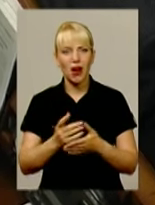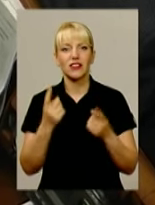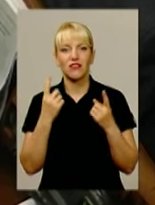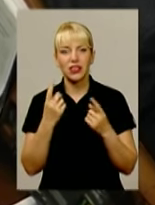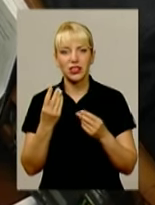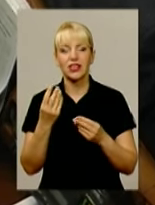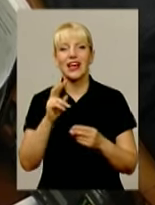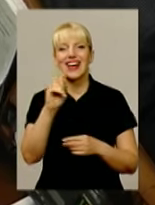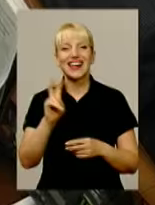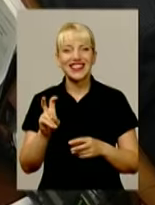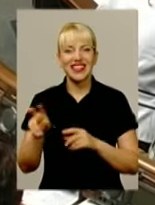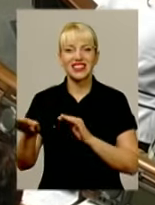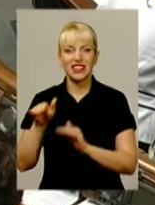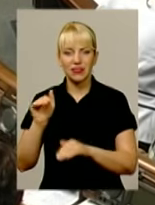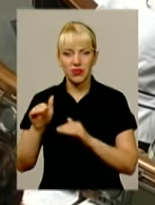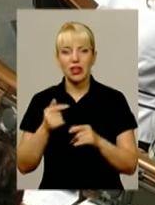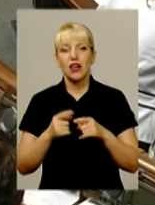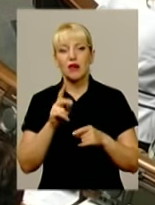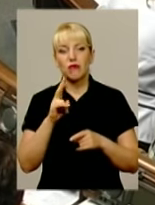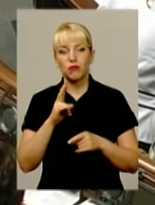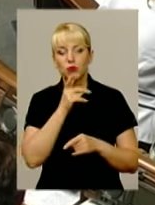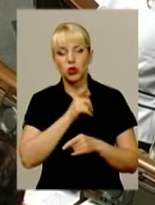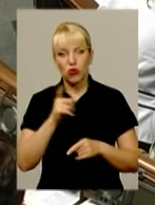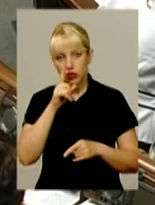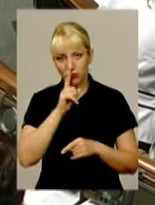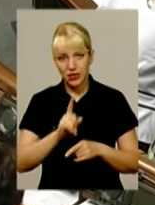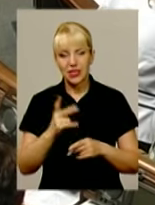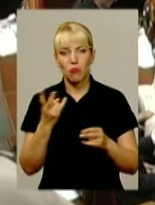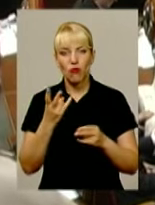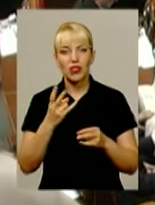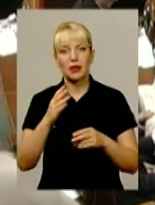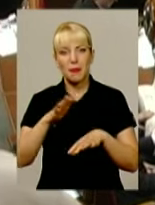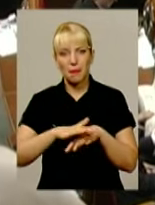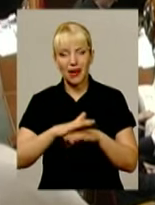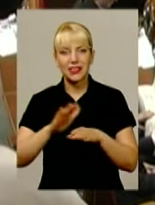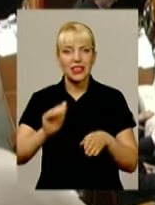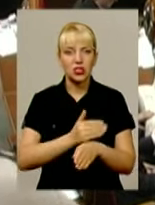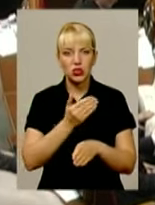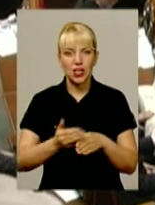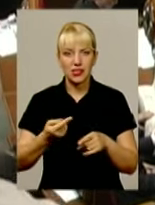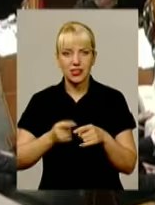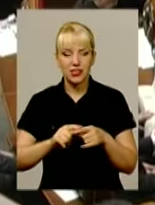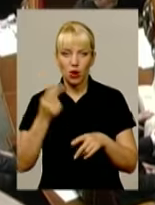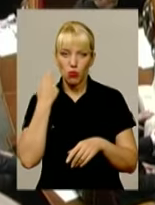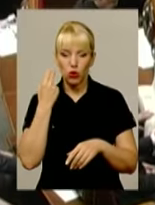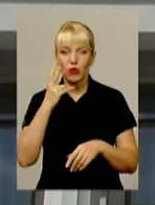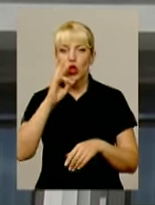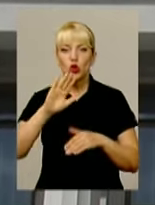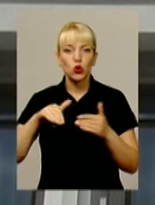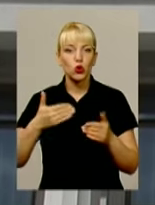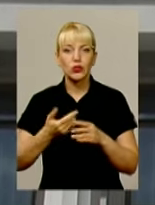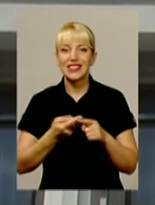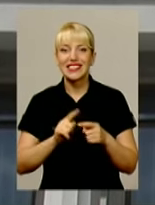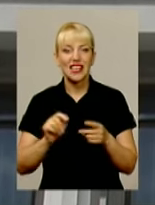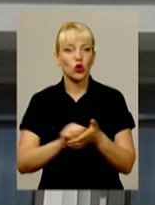зобов'язання, всі банки держави повинні впродовж місяця здійснити реструктуризацію боргів. Проте досі документ не підписаний президентом.